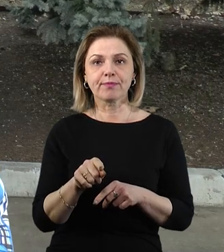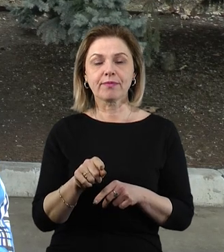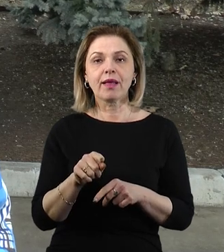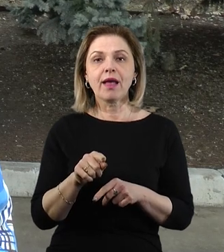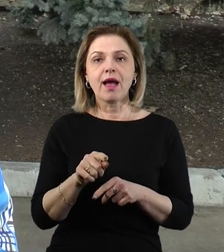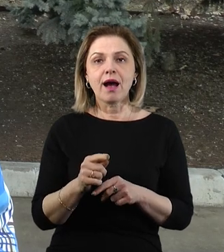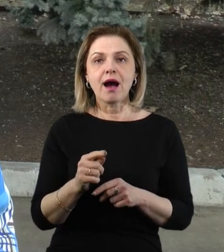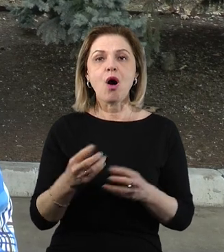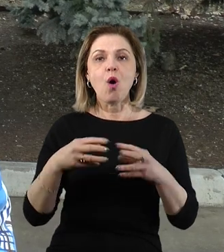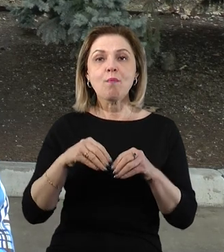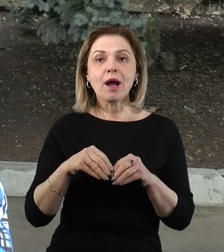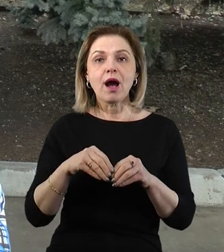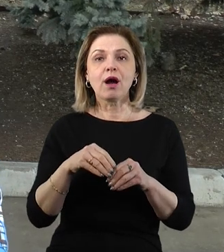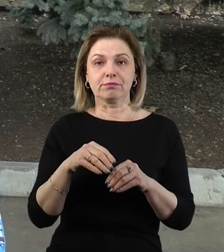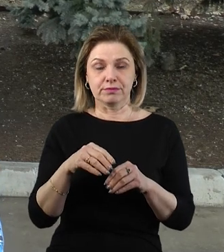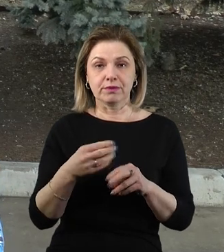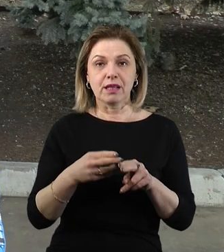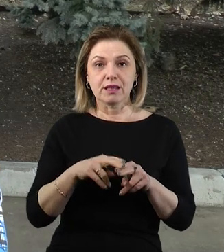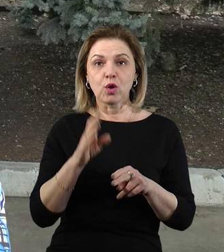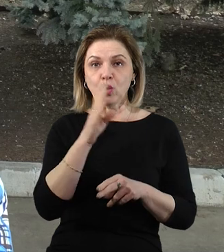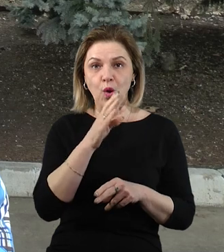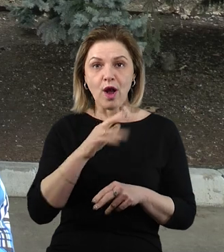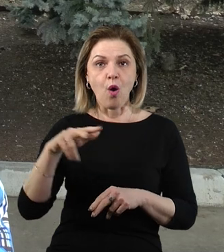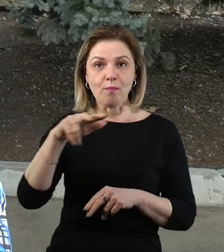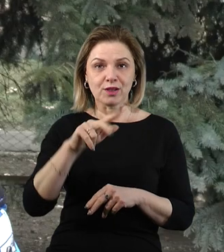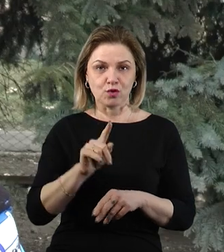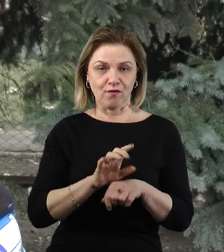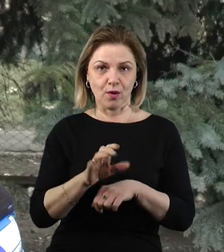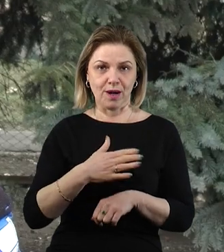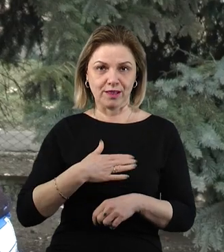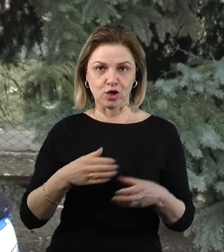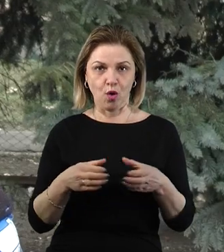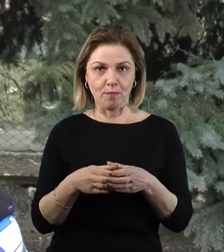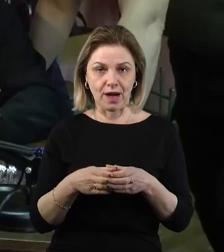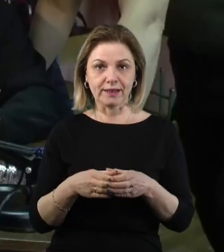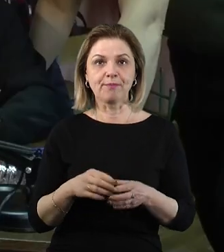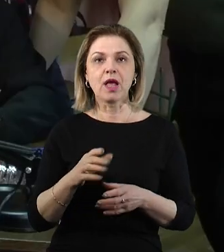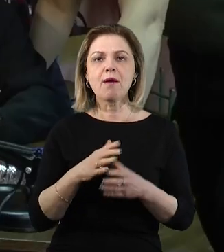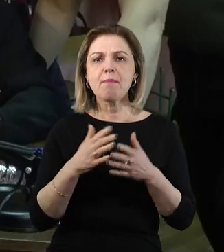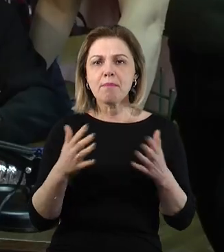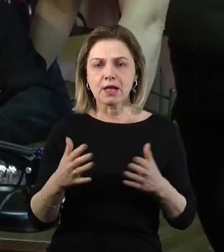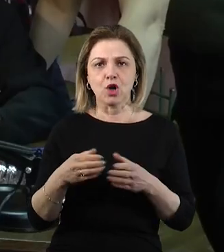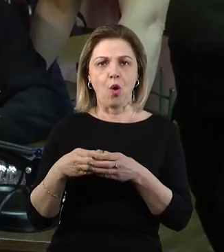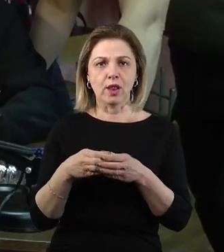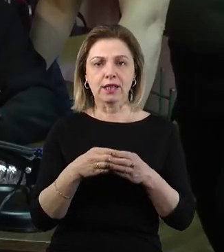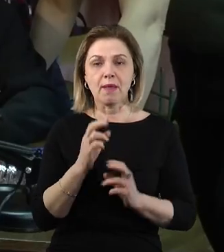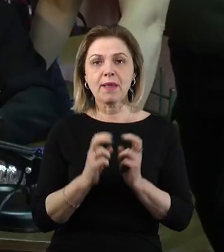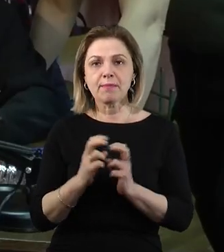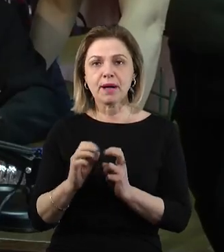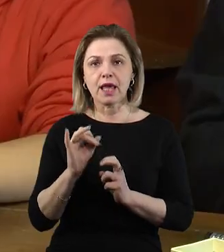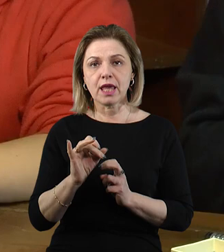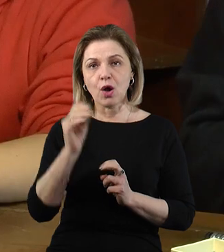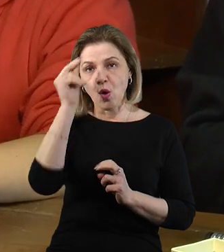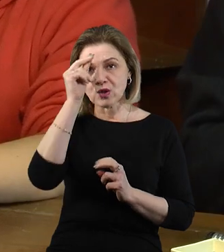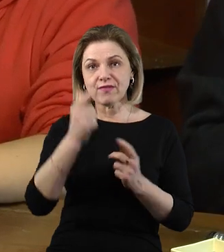дронів Камікадзе, яких виробляє наша команда. За словами Олексія, все більше колективів, підприємств та